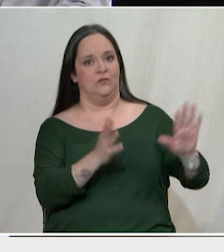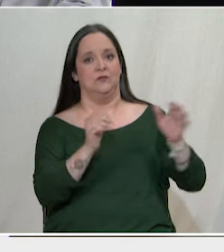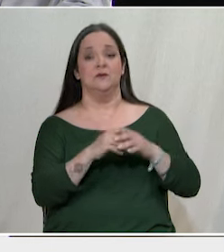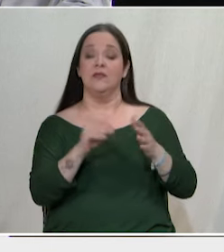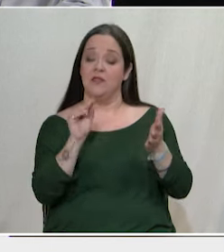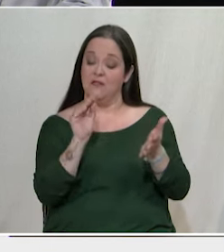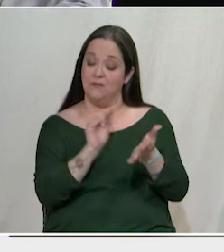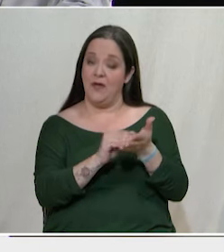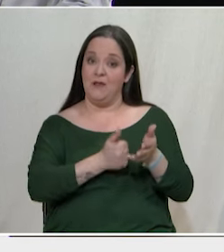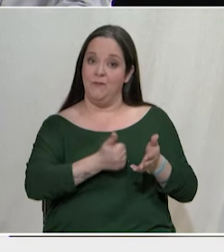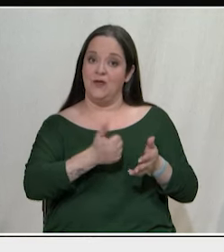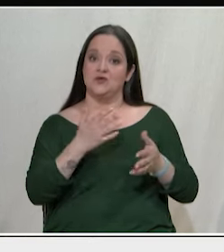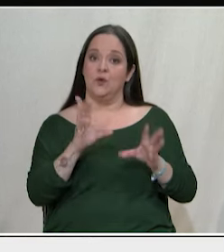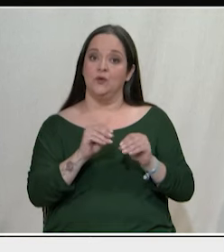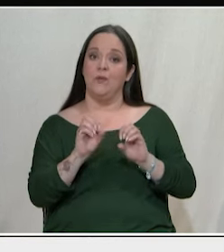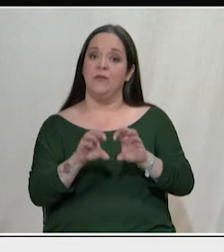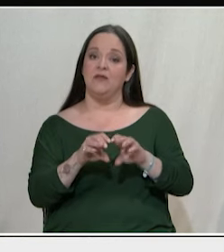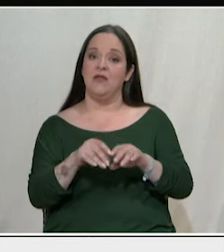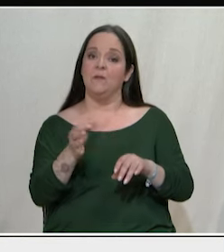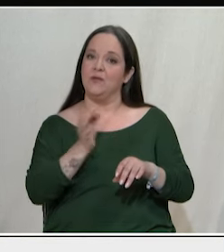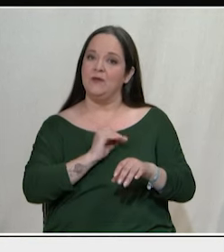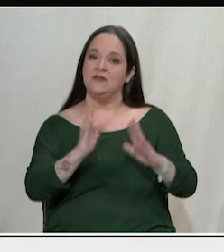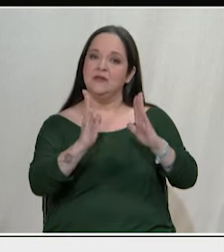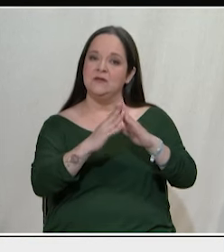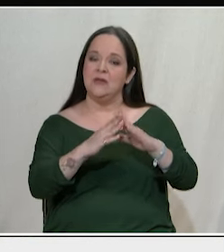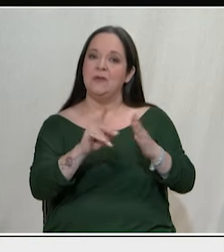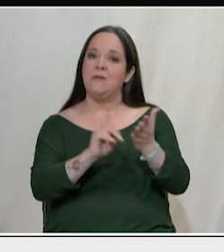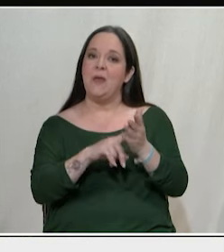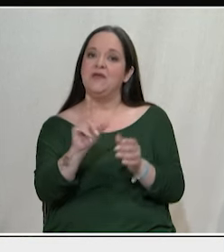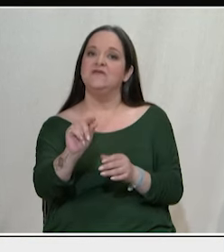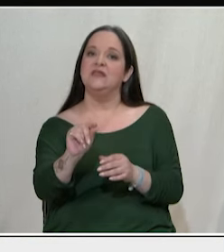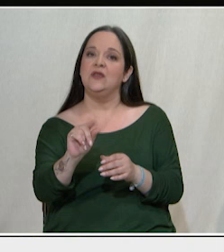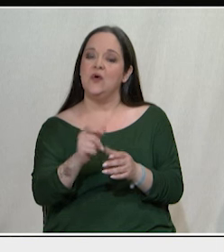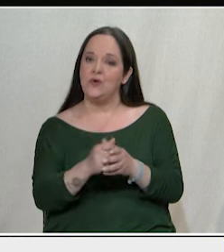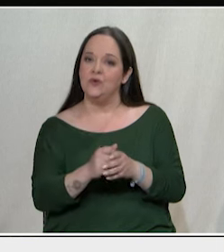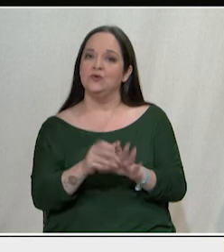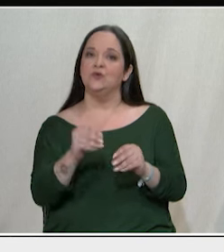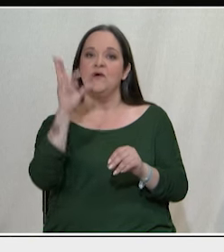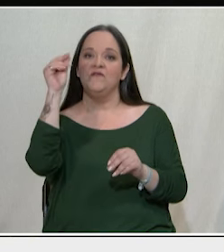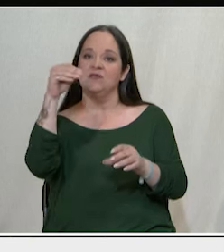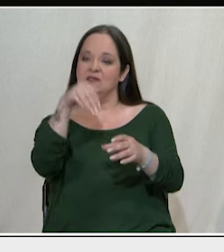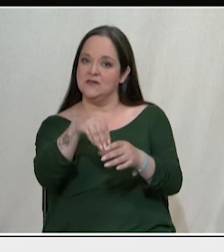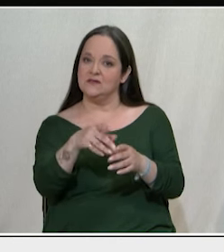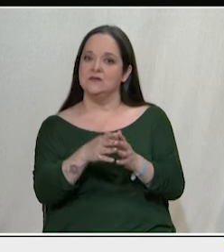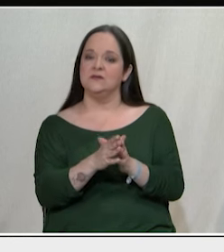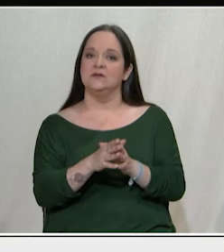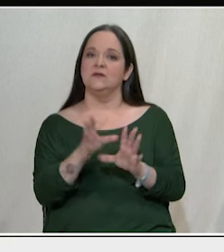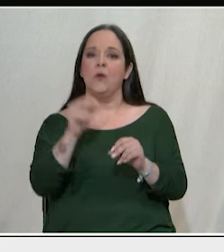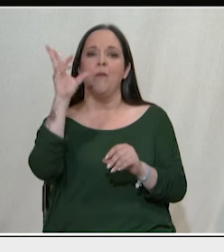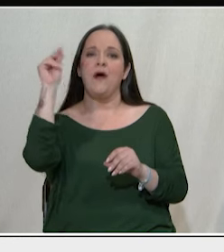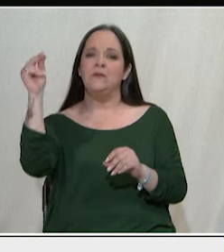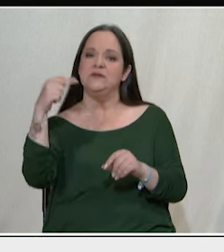Θέλω να επανέλθω τώρα στο θέμα της παιδείας είπατε για την στέγη η οποία έπρεπε να είναι ευθυνή για τους φοιτητές σε ό,τι αφορά τα πανεμιστήμα στην κατεύθυνση που είμαστε σήμερα